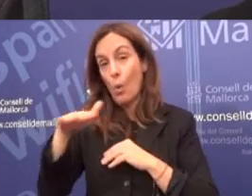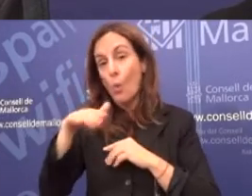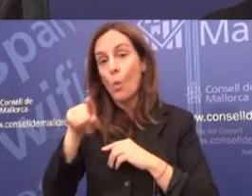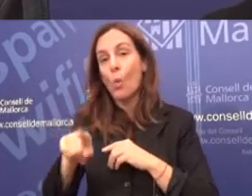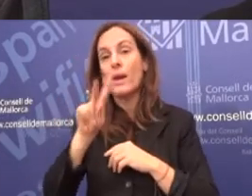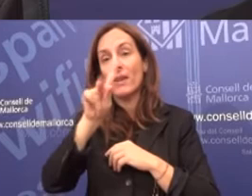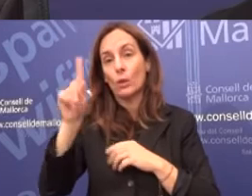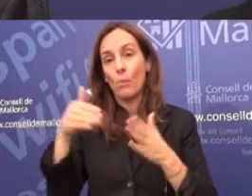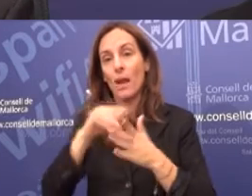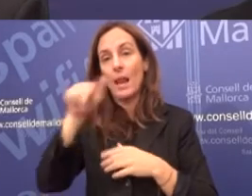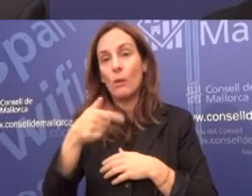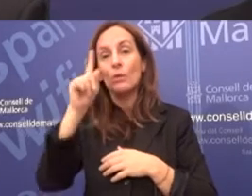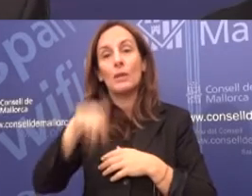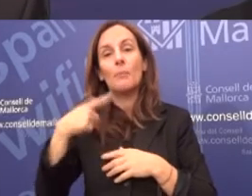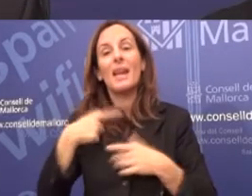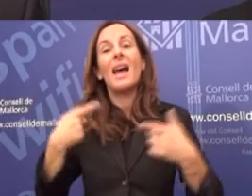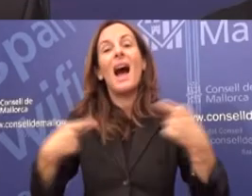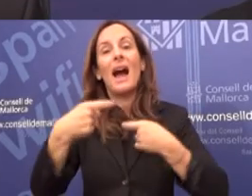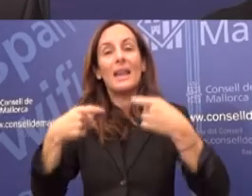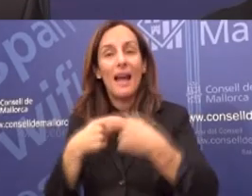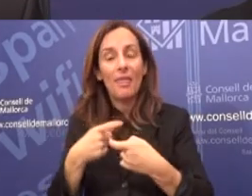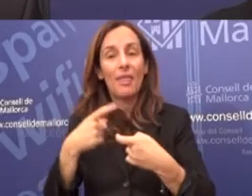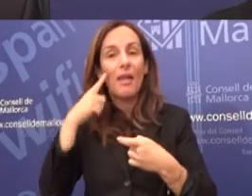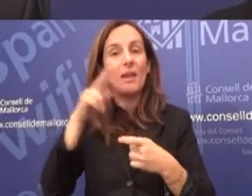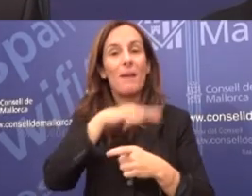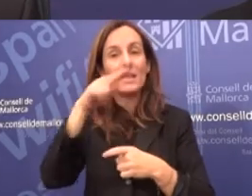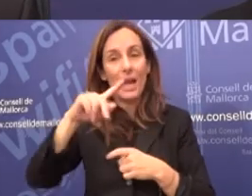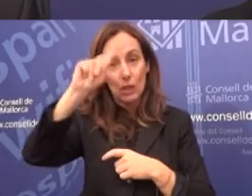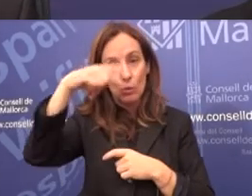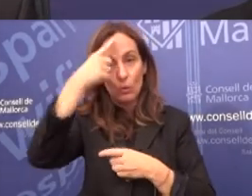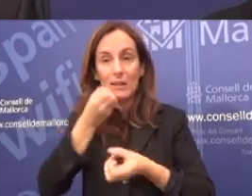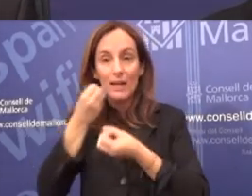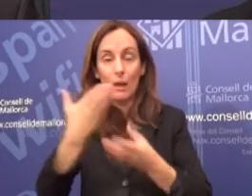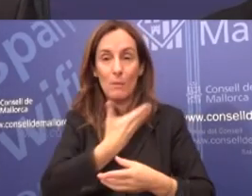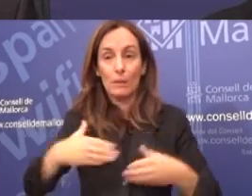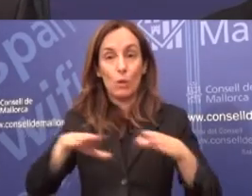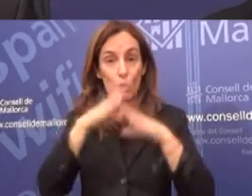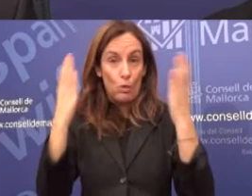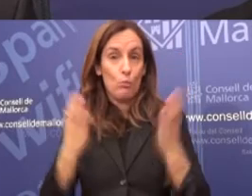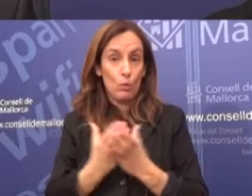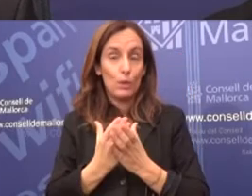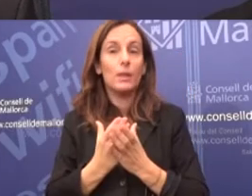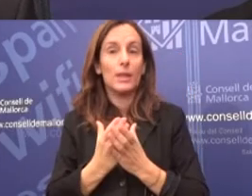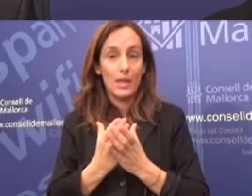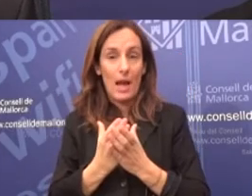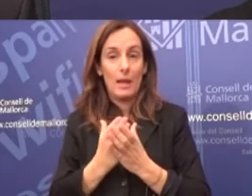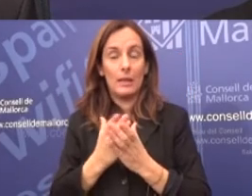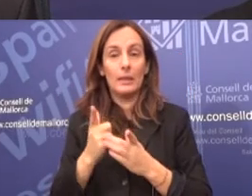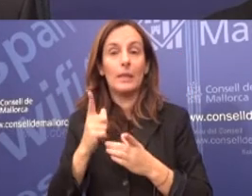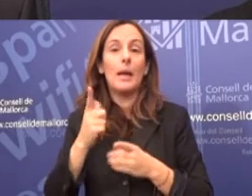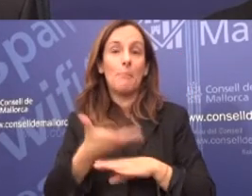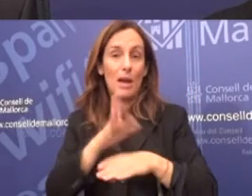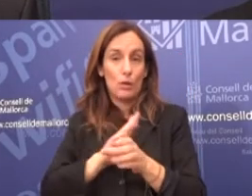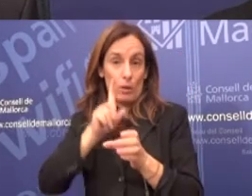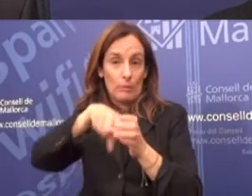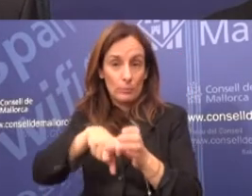21.000 euros. L'aportació a l'Aliança de Paisatges Culturals Declarats Patrimoni Mundial, en